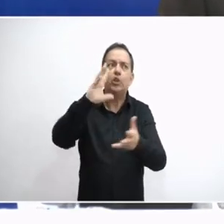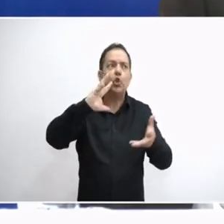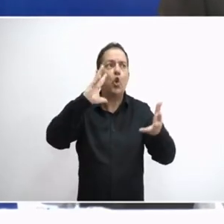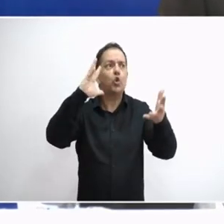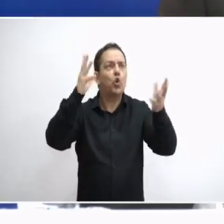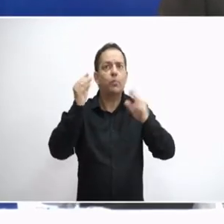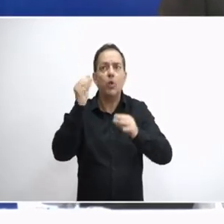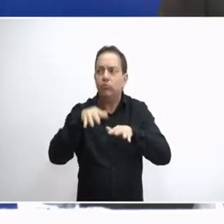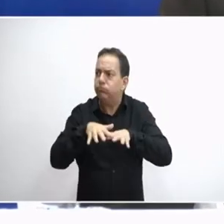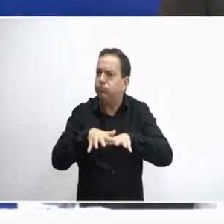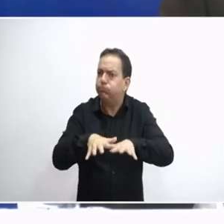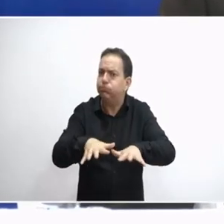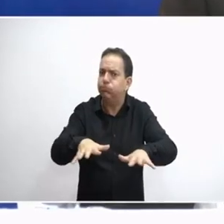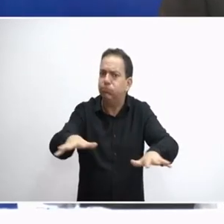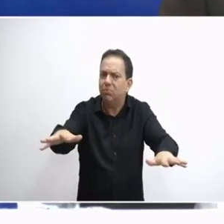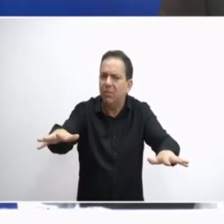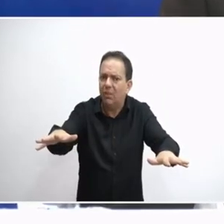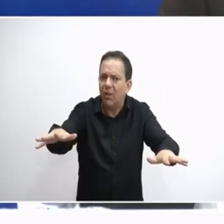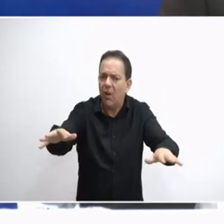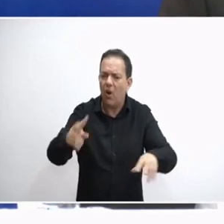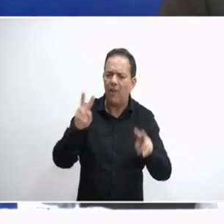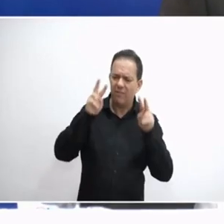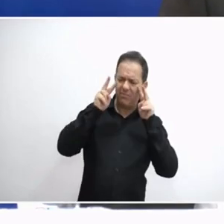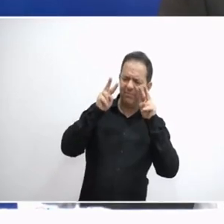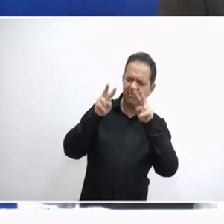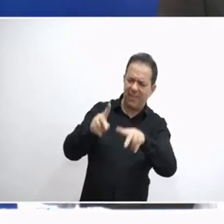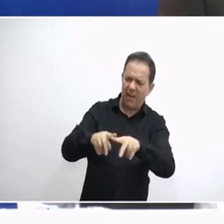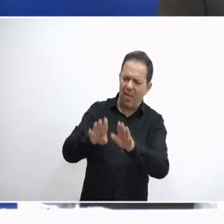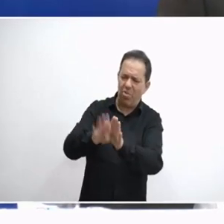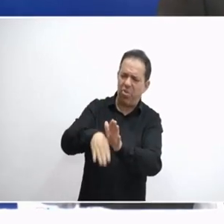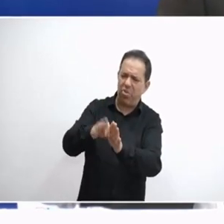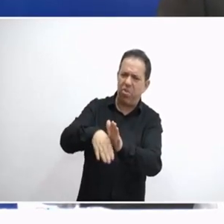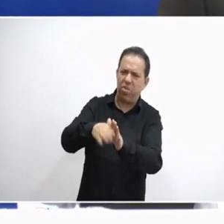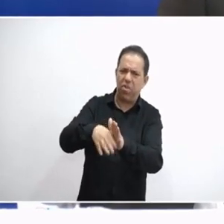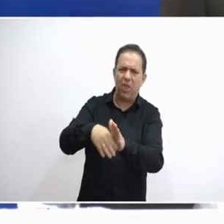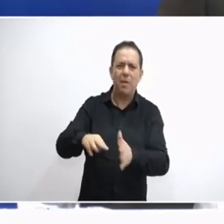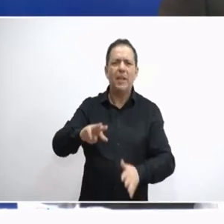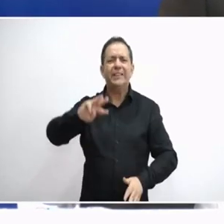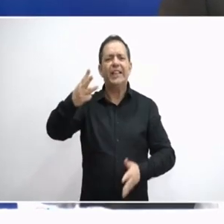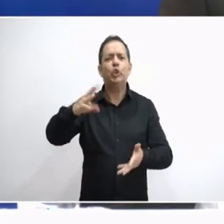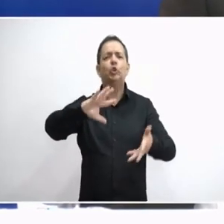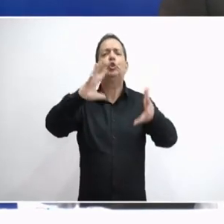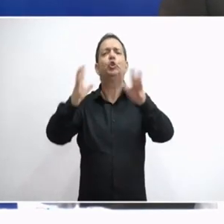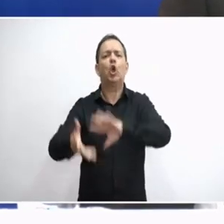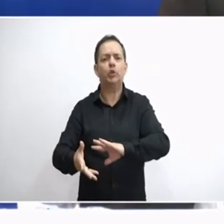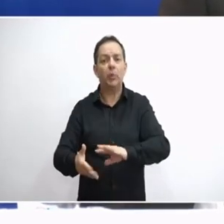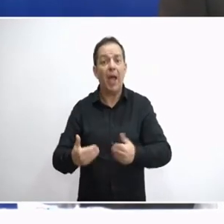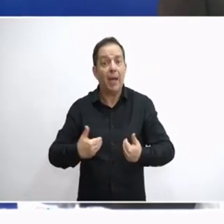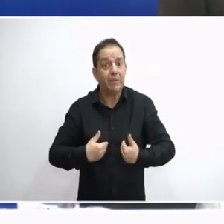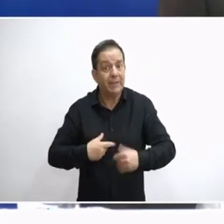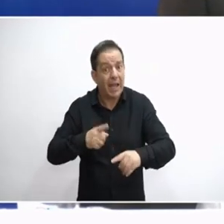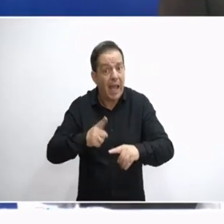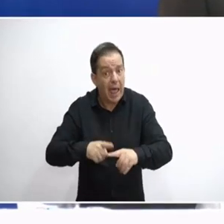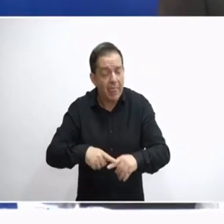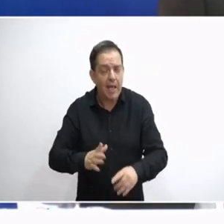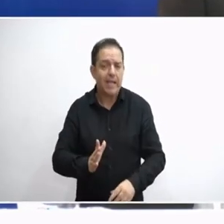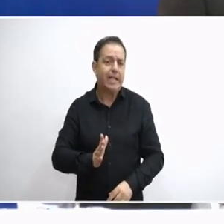πλανήτη, να βλέπουμε και να μας λένε και να μας βλέπουν ως τριτοκοσμικούς. Είναι αδιανόητο να μην έχουμε στην υπηρετική μας χώρα